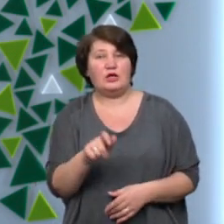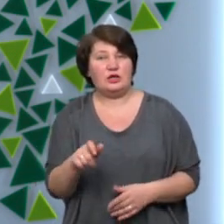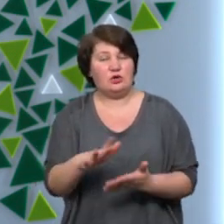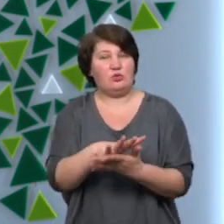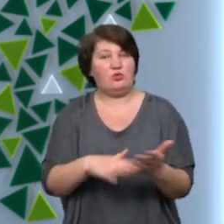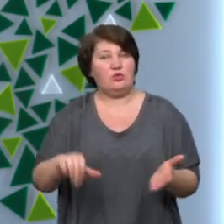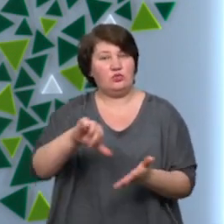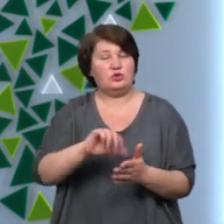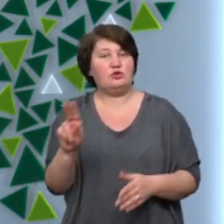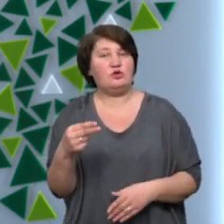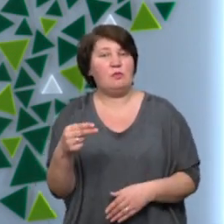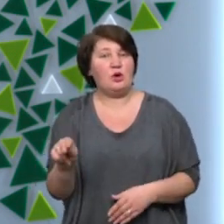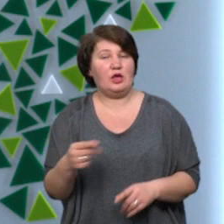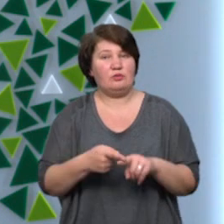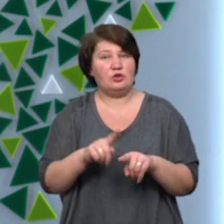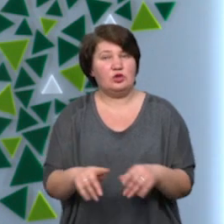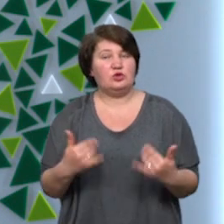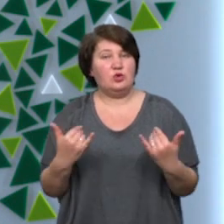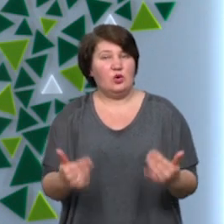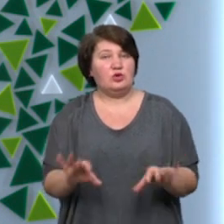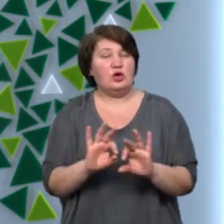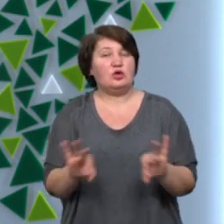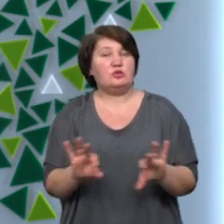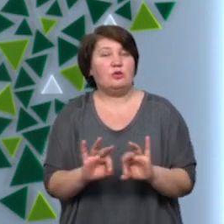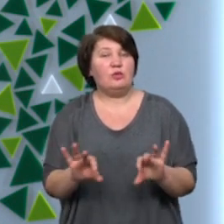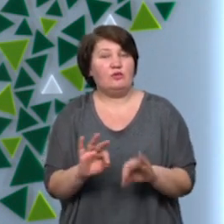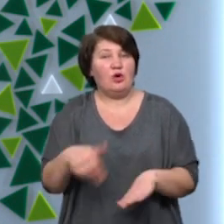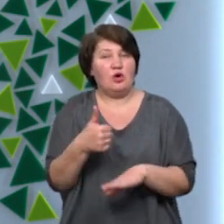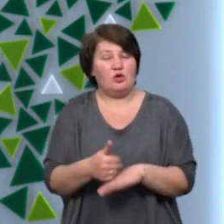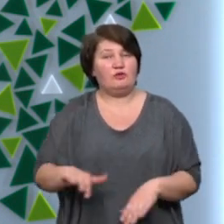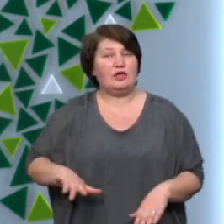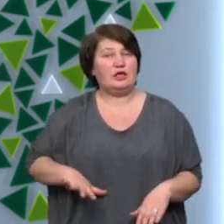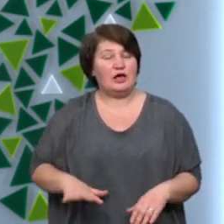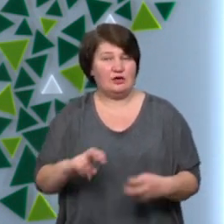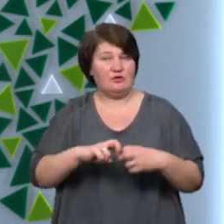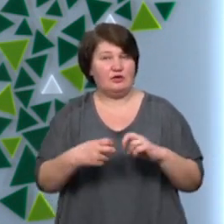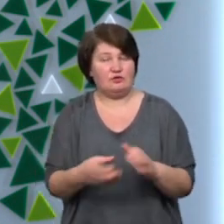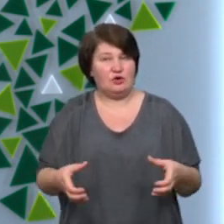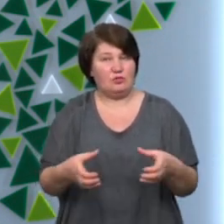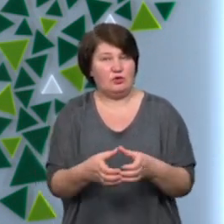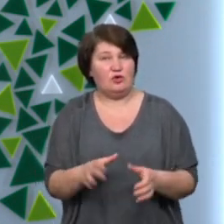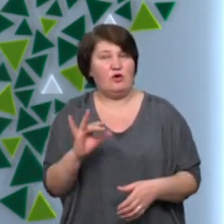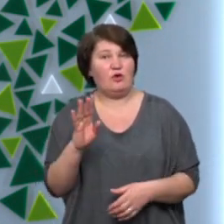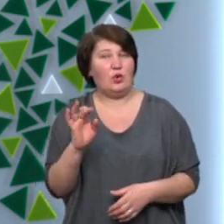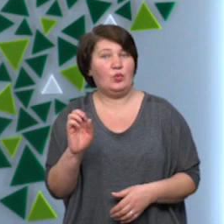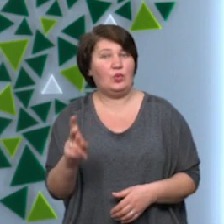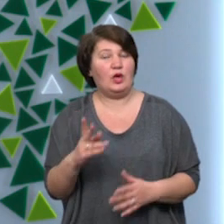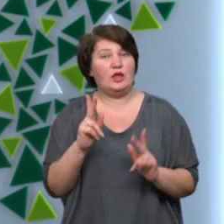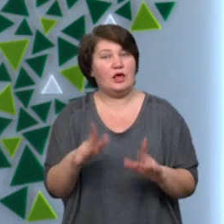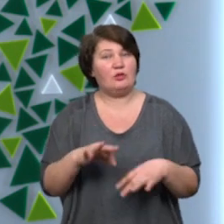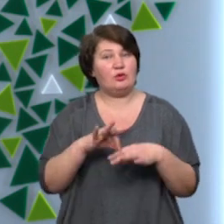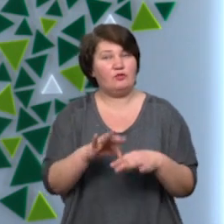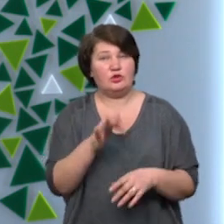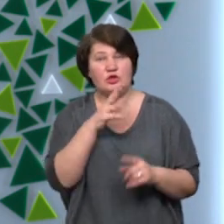участі у чемпіонаті. Про це сьогодні кореспондентом Суспільного розповів головний тренер Івано-Франківської команди Володимир Ковалюк. Як проводить час